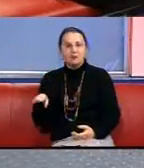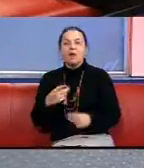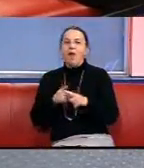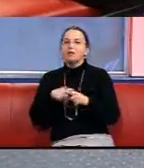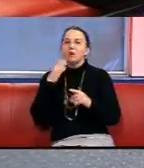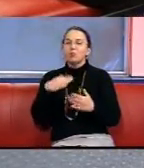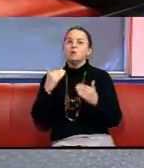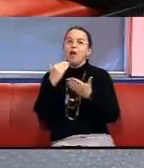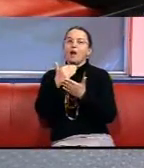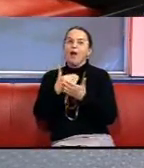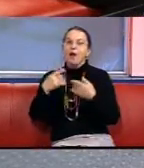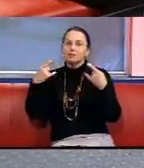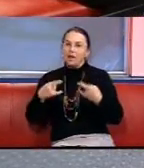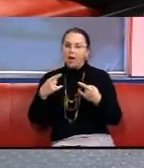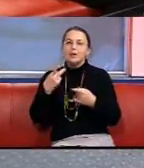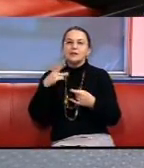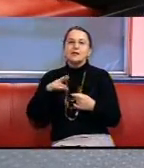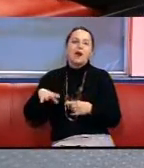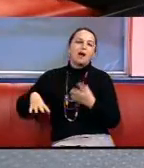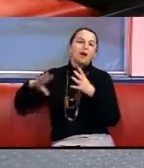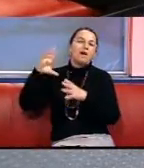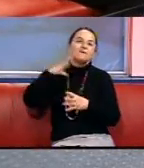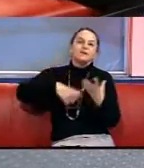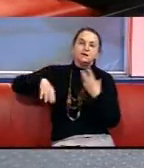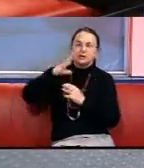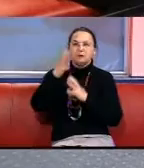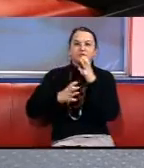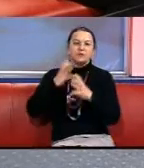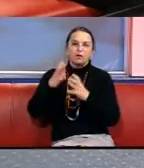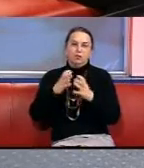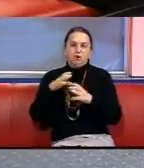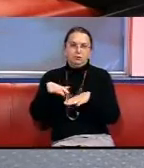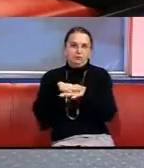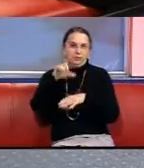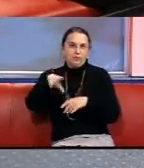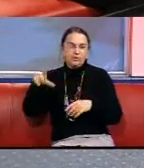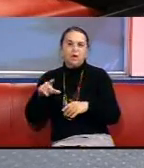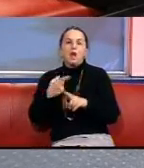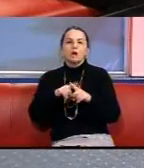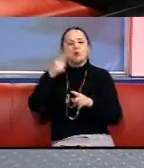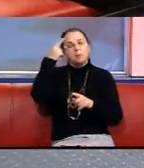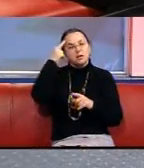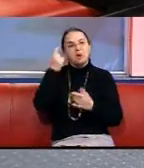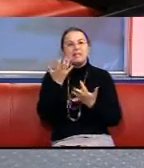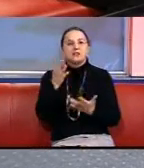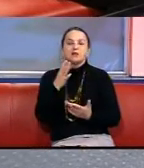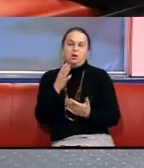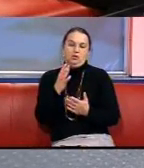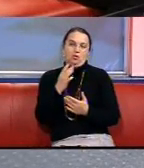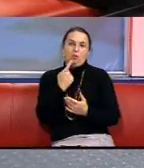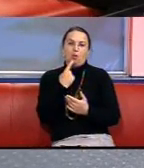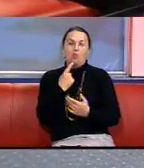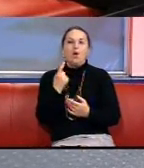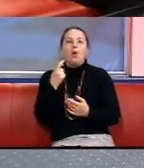канал для світової спільноти, соціально активної, яка розуміє кілька мов Наприклад, російську, українську, мову жестів і